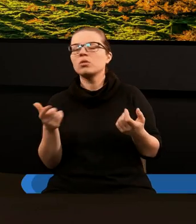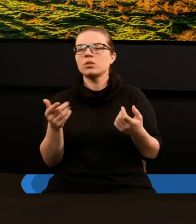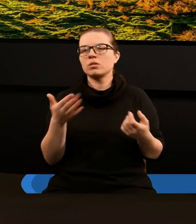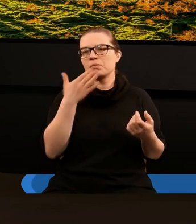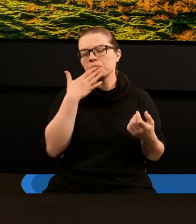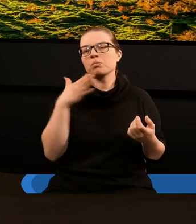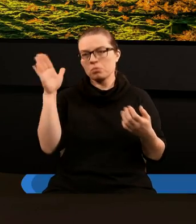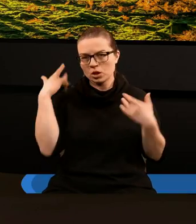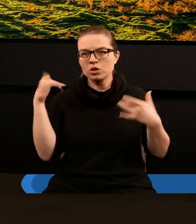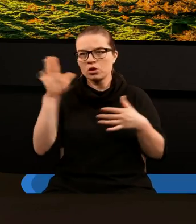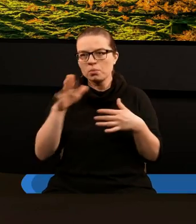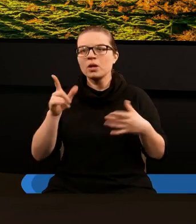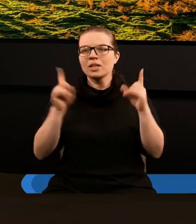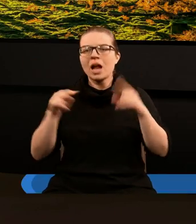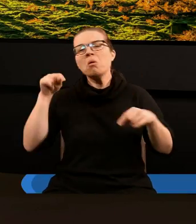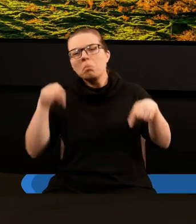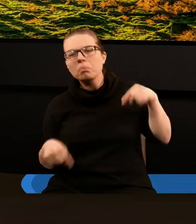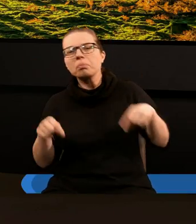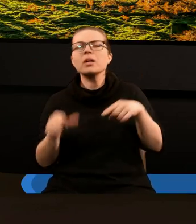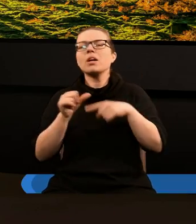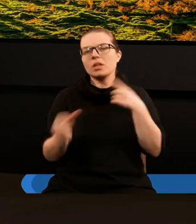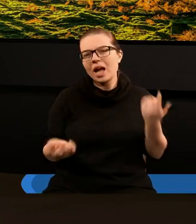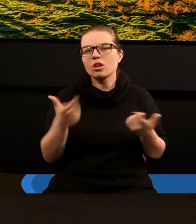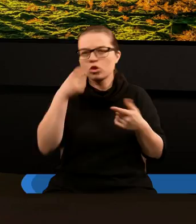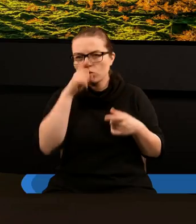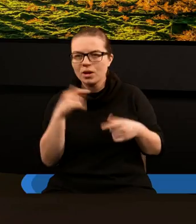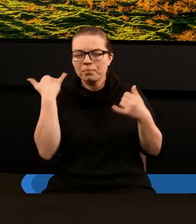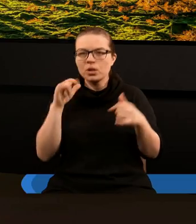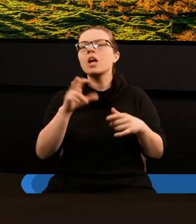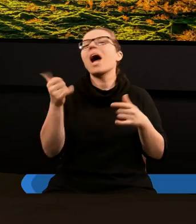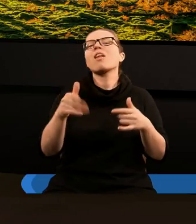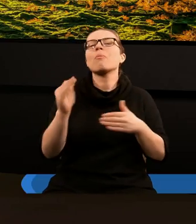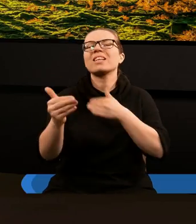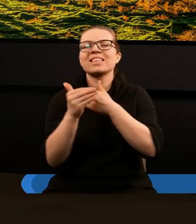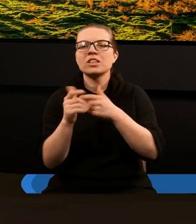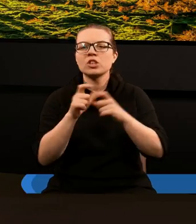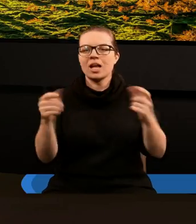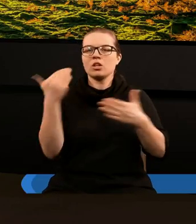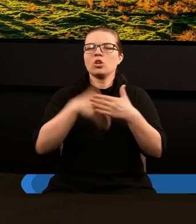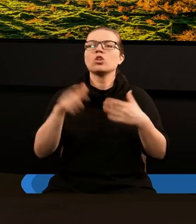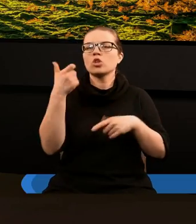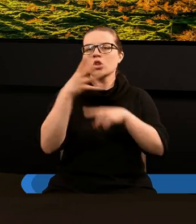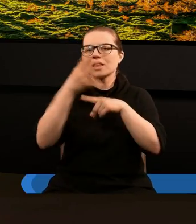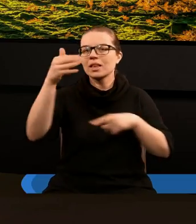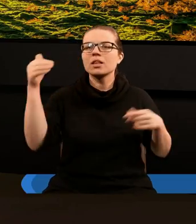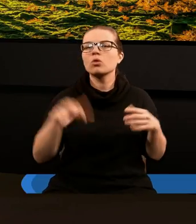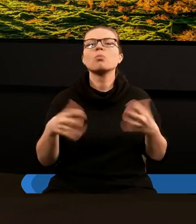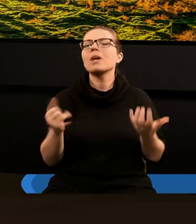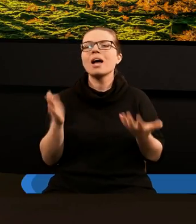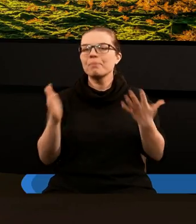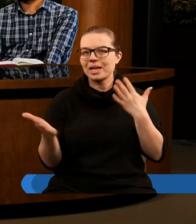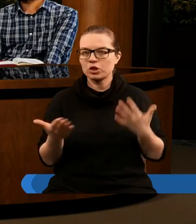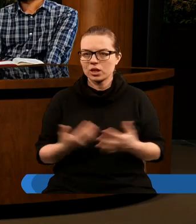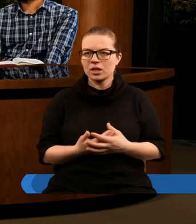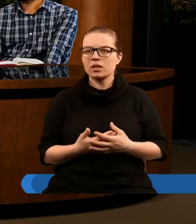żyją czy z Panem Bogiem, ale zdarzają im się potknięcia. Jak to będzie w tych czasach końca z tą grupą 144 tysięcy.